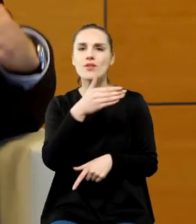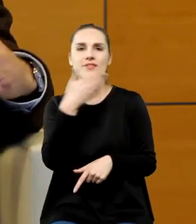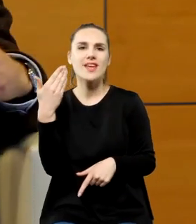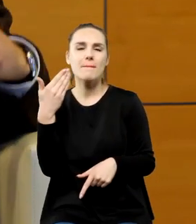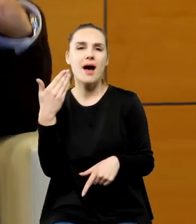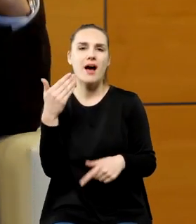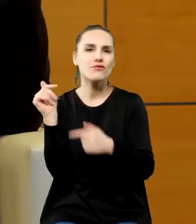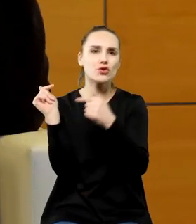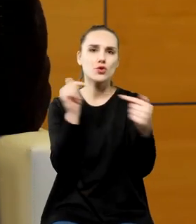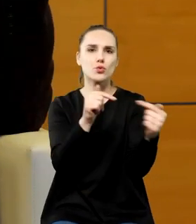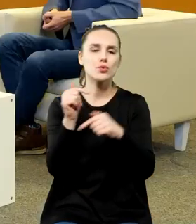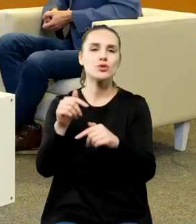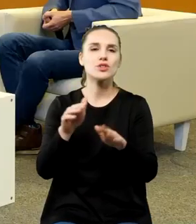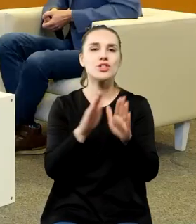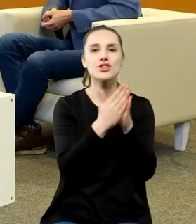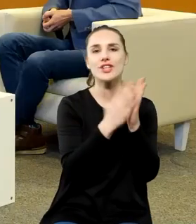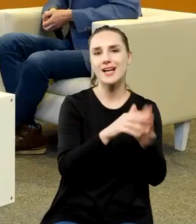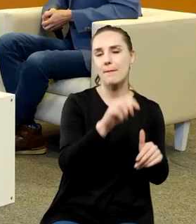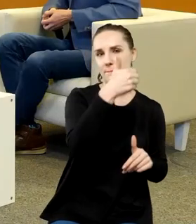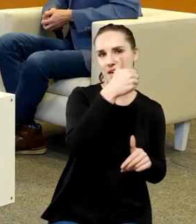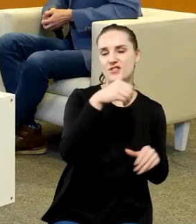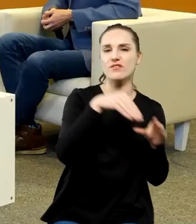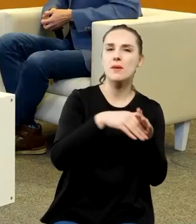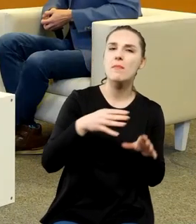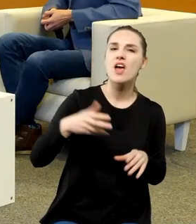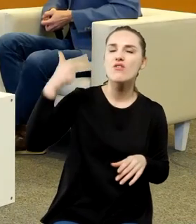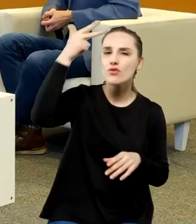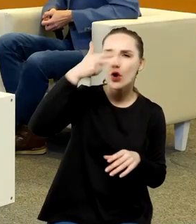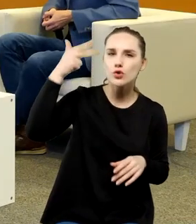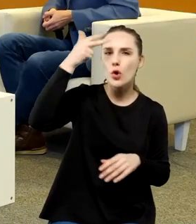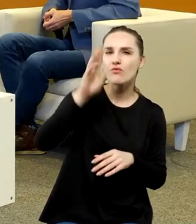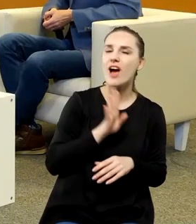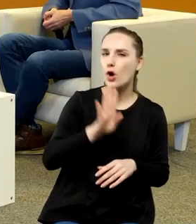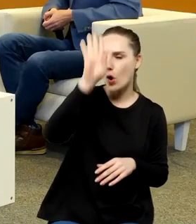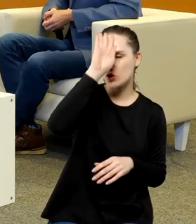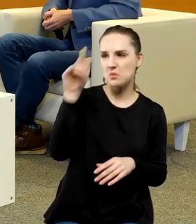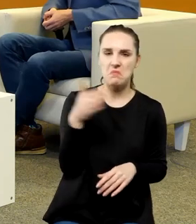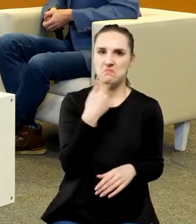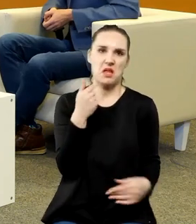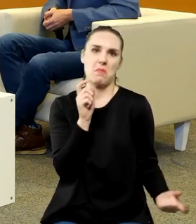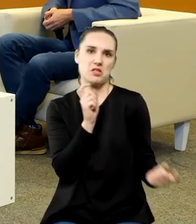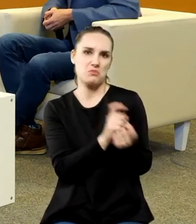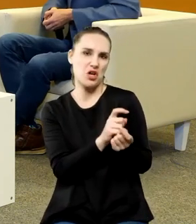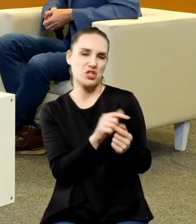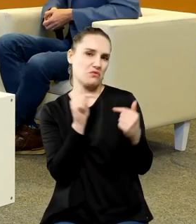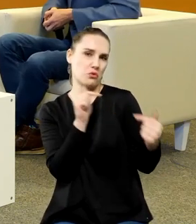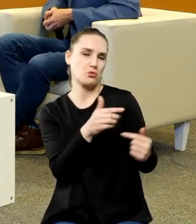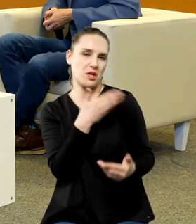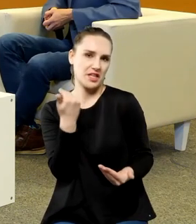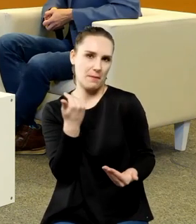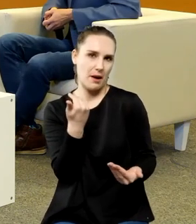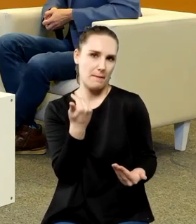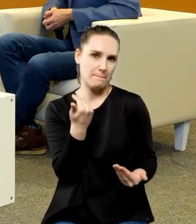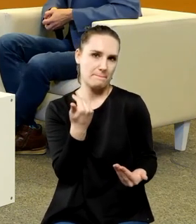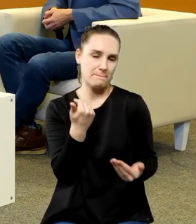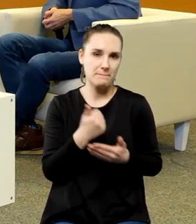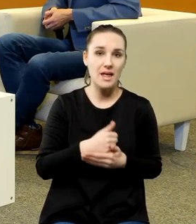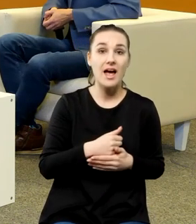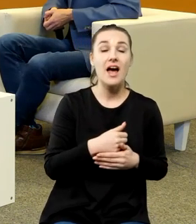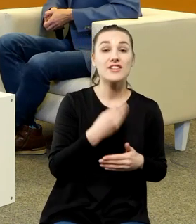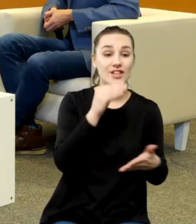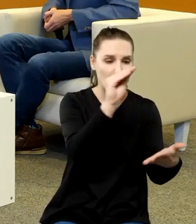pierwszą która jest księgą filozoficzno-kosmologiczną te zachowane egzemplarze pokazują kto je czytał ludzie